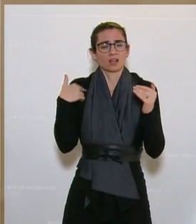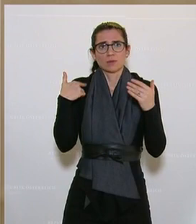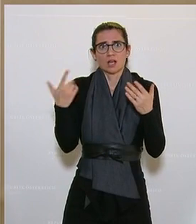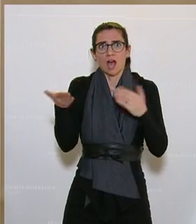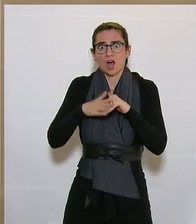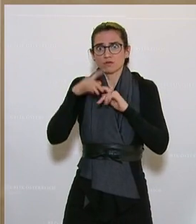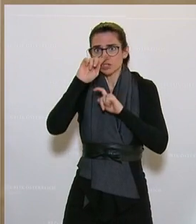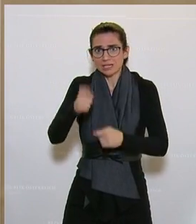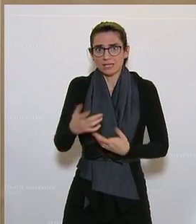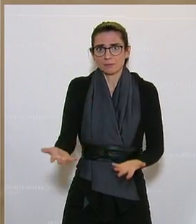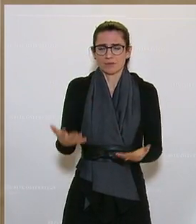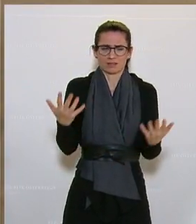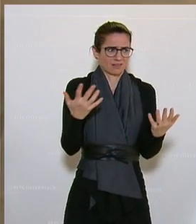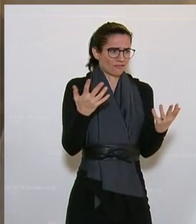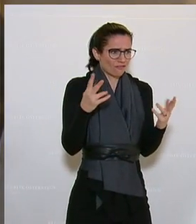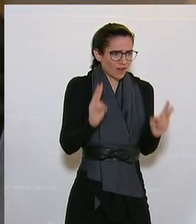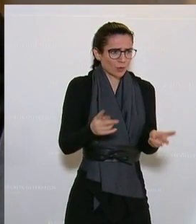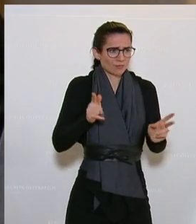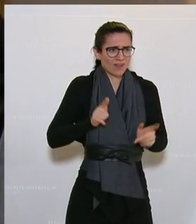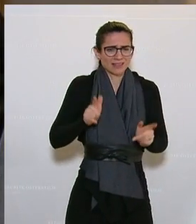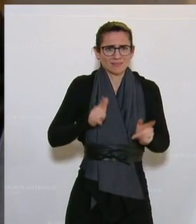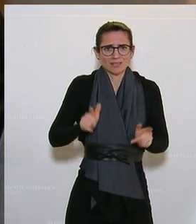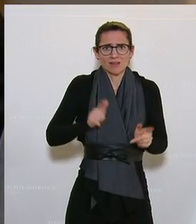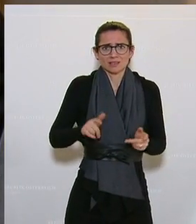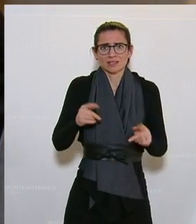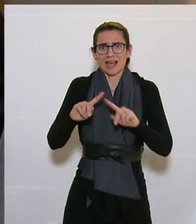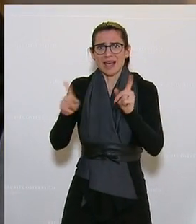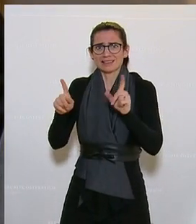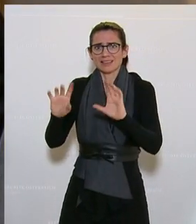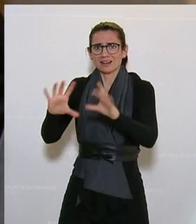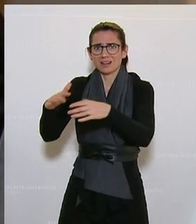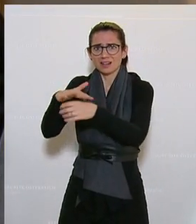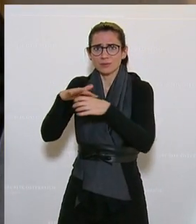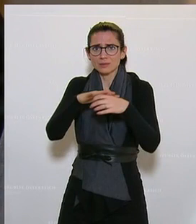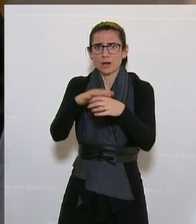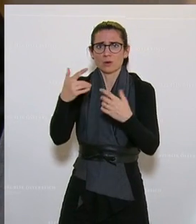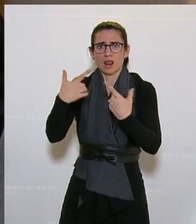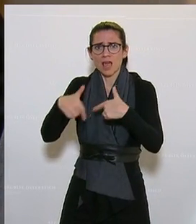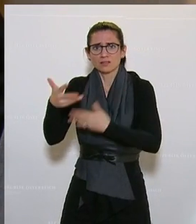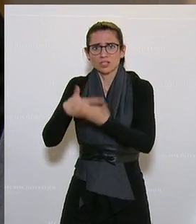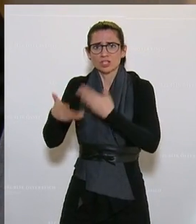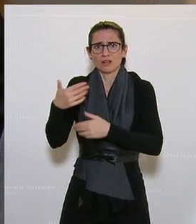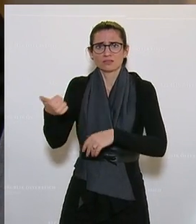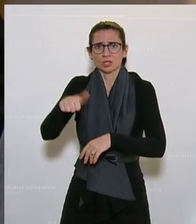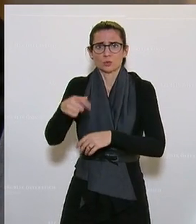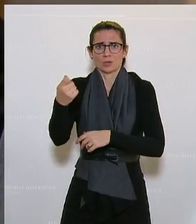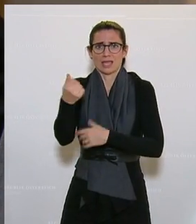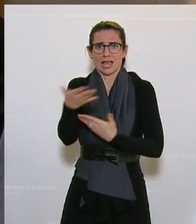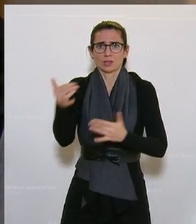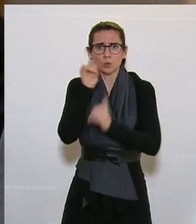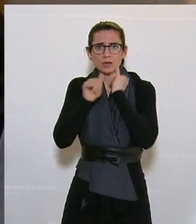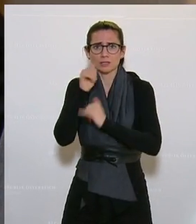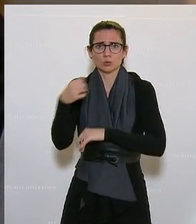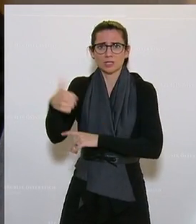auch. Worauf warten, Herr Minister? Andere Ministerinnen, andere Ressorts tun es auch. In der Landwirtschaft gibt es zusätzliche Mittel. Im